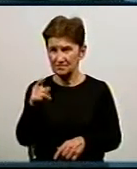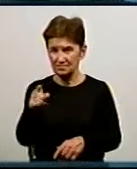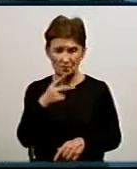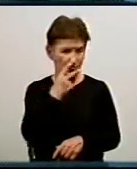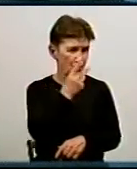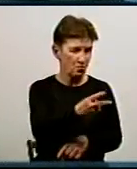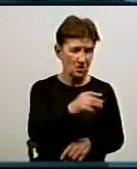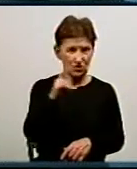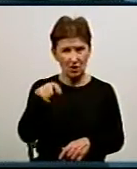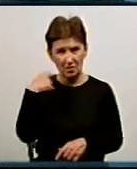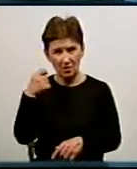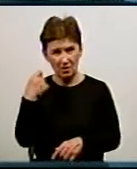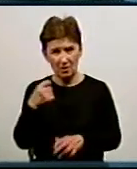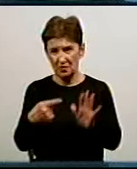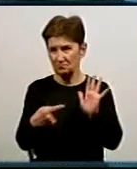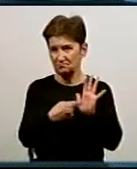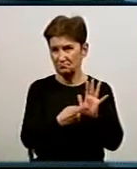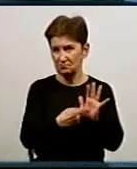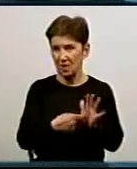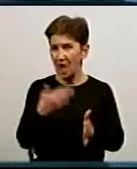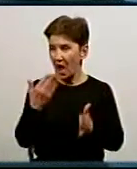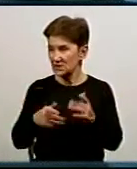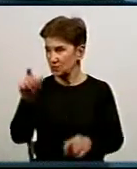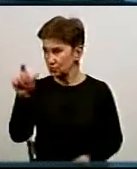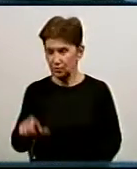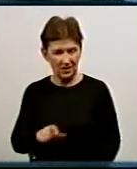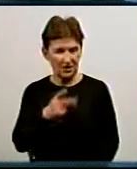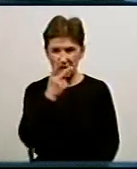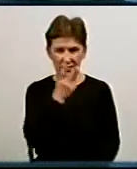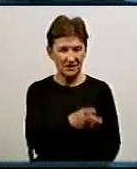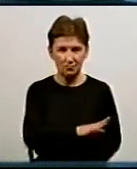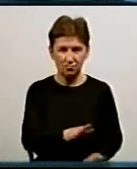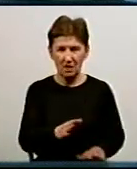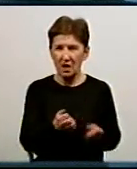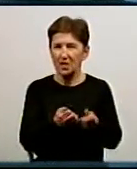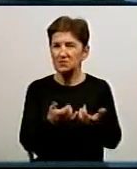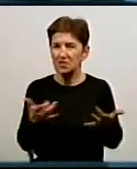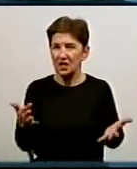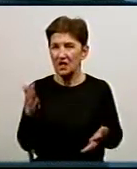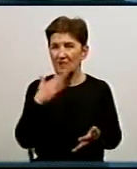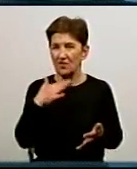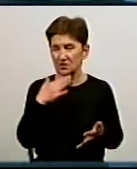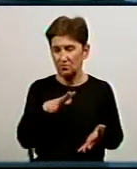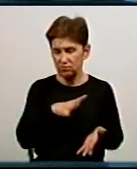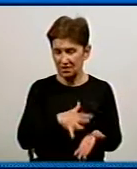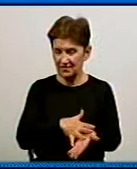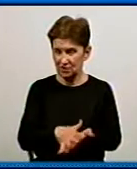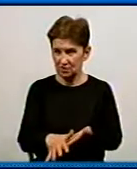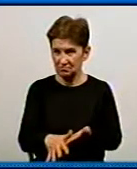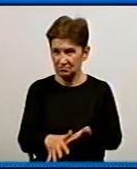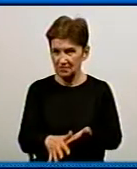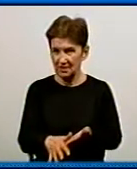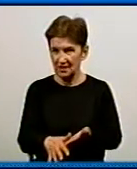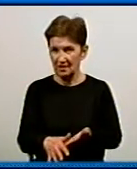він побачив і подзвонив. Тобто, можна уявити, якби людина цього не зробила, тобто, яка кількість води просто була втрачена. Якщо